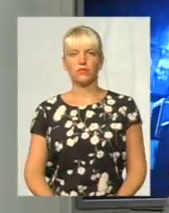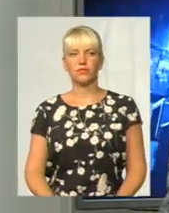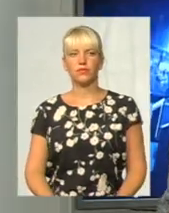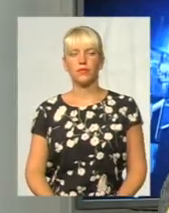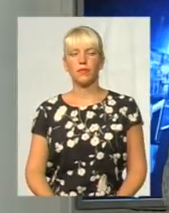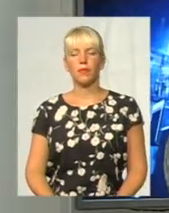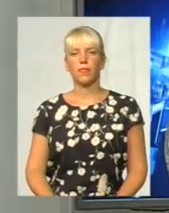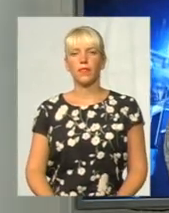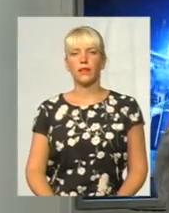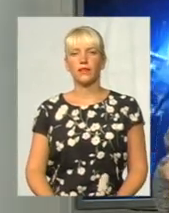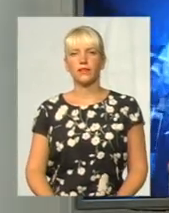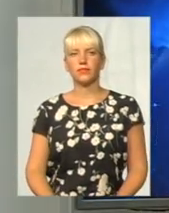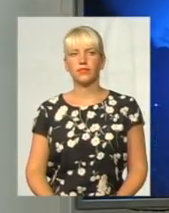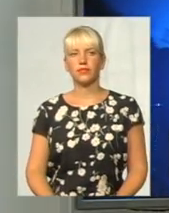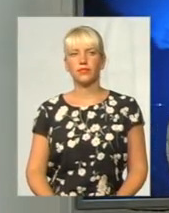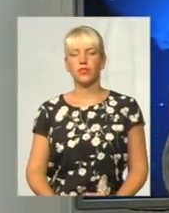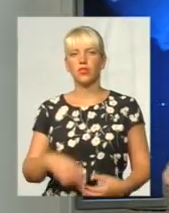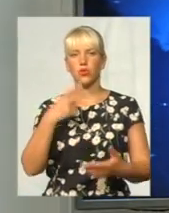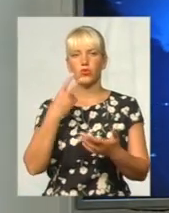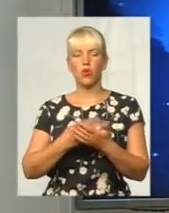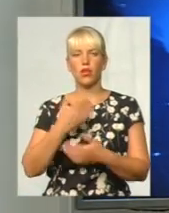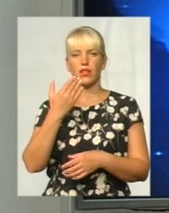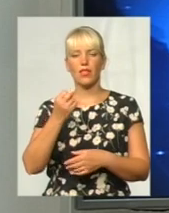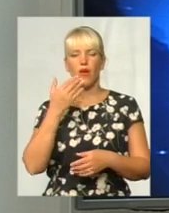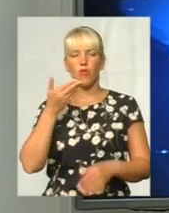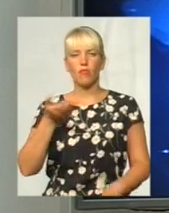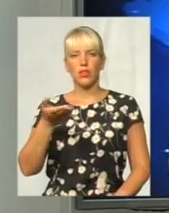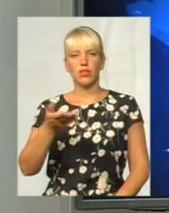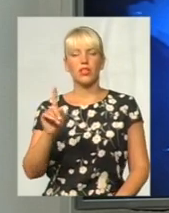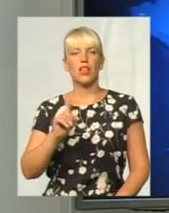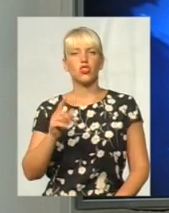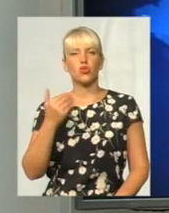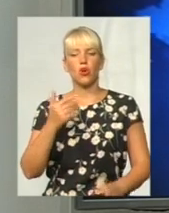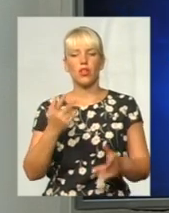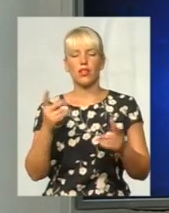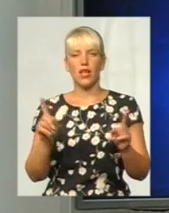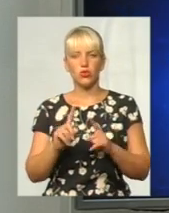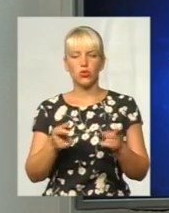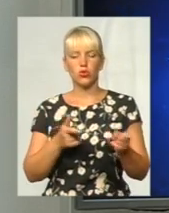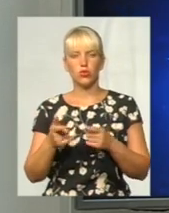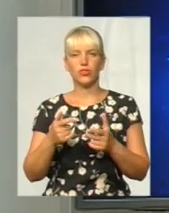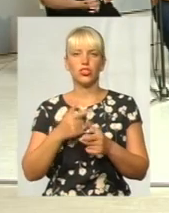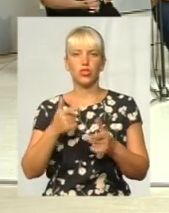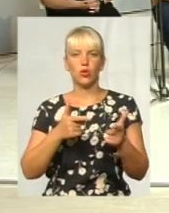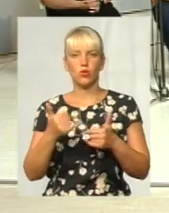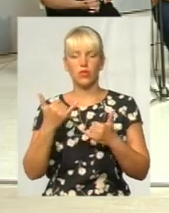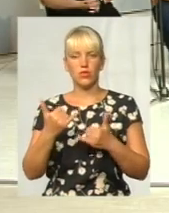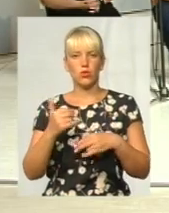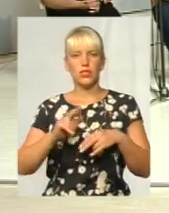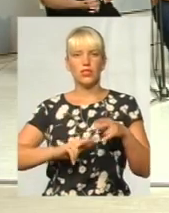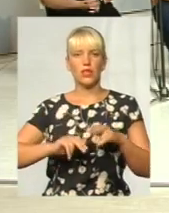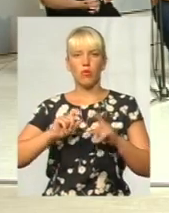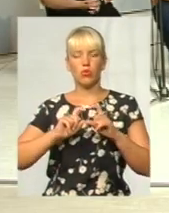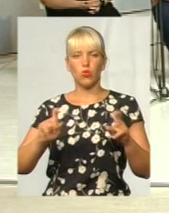Пане Олеже, з огляду на коментарі, на що готовий чи готовий на сьогодні забудовник,